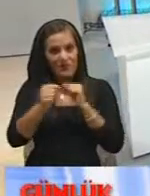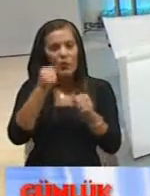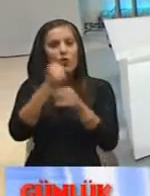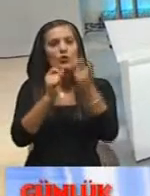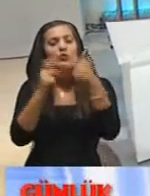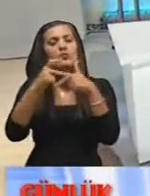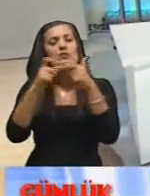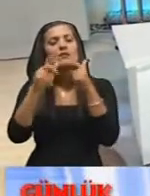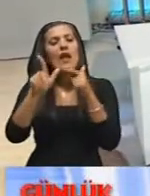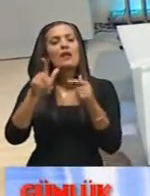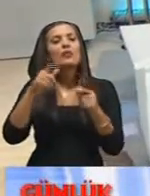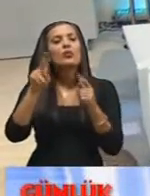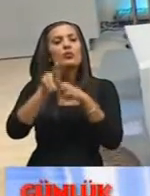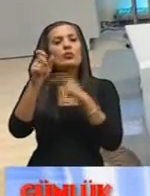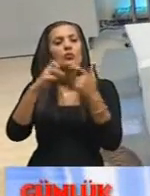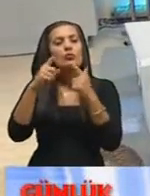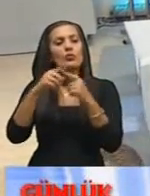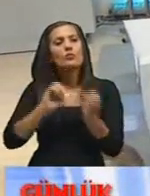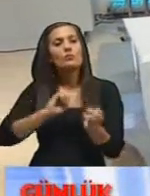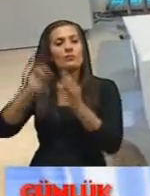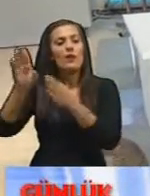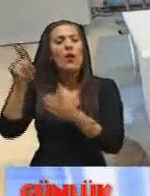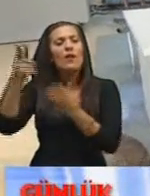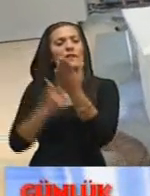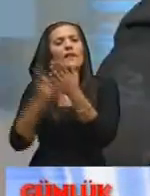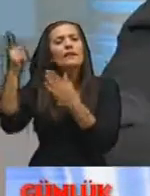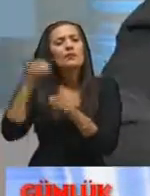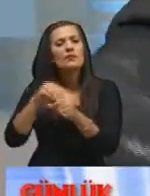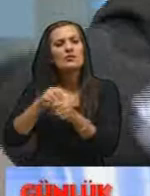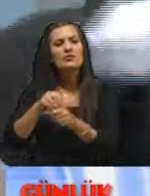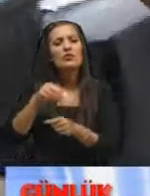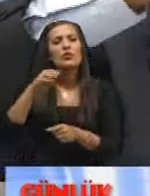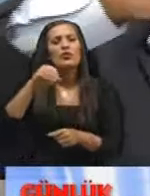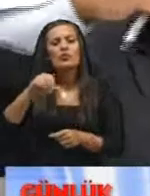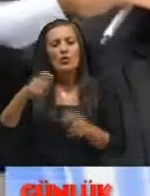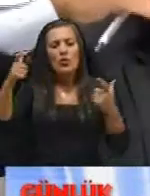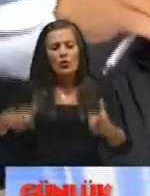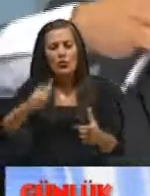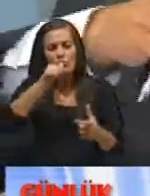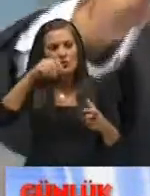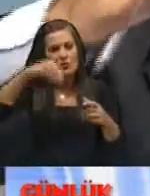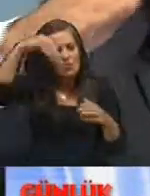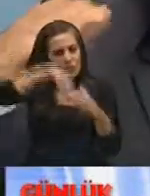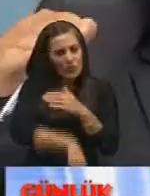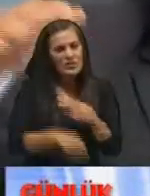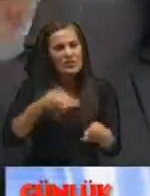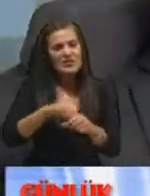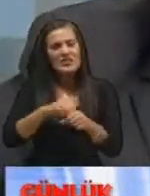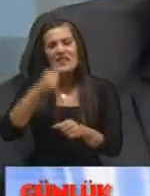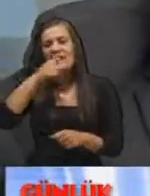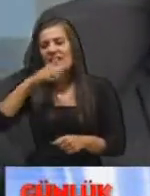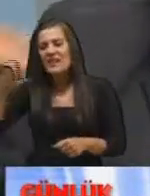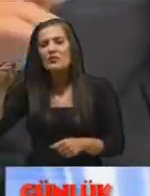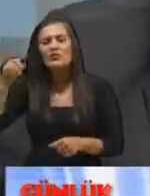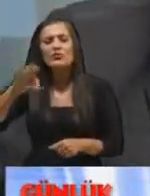bölgesine pompalanması niye? bir kere oradaki tarımı artık tuzlanmış kuyulardan 3 ile 8 kilometre deniz içine giren